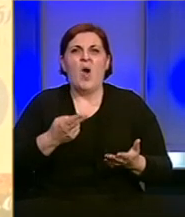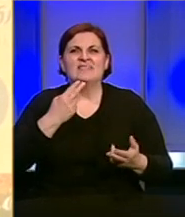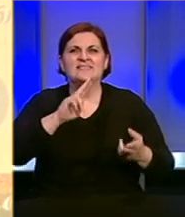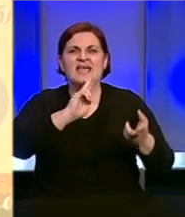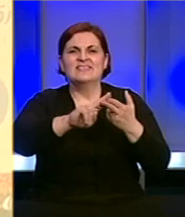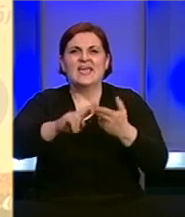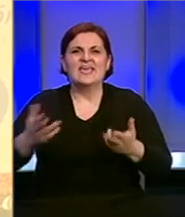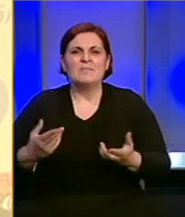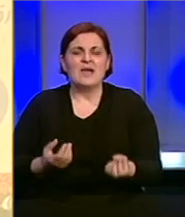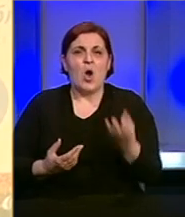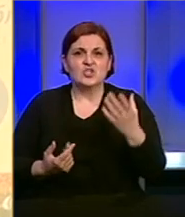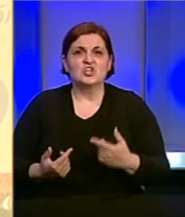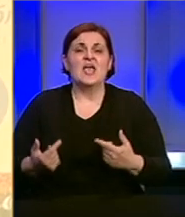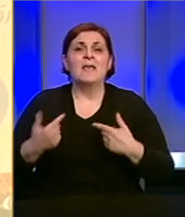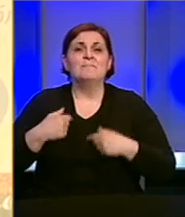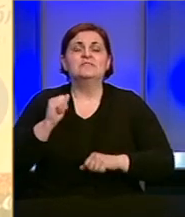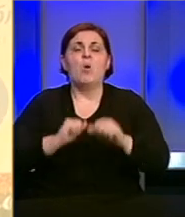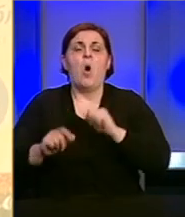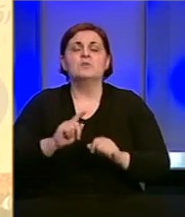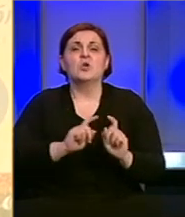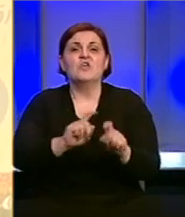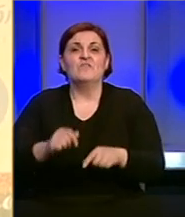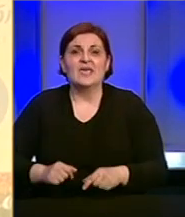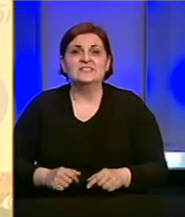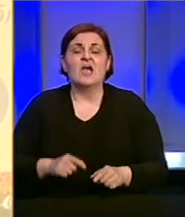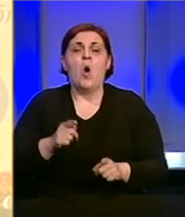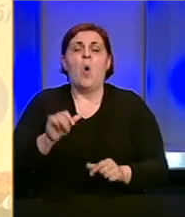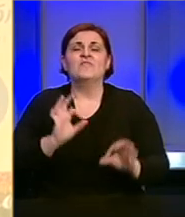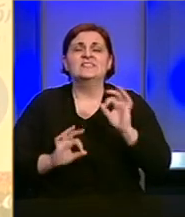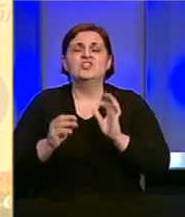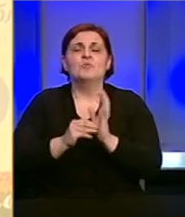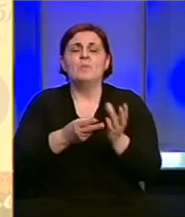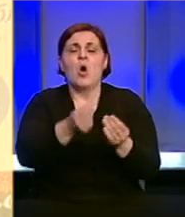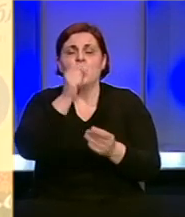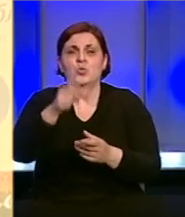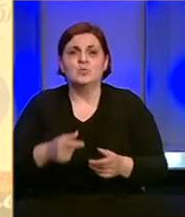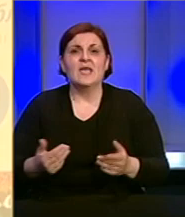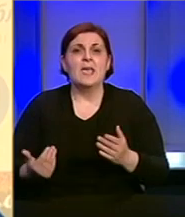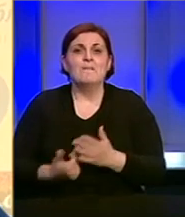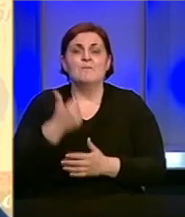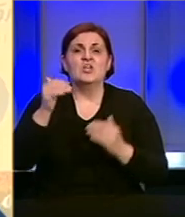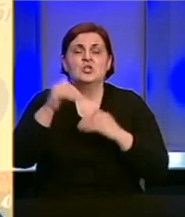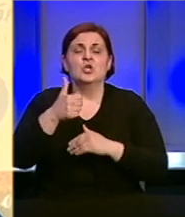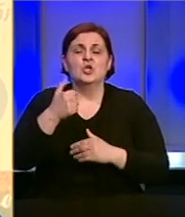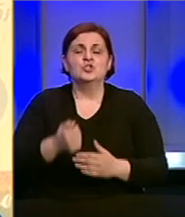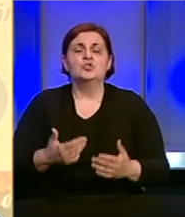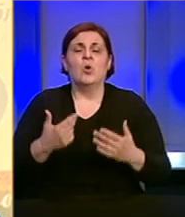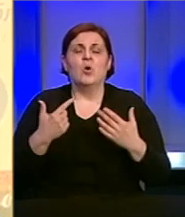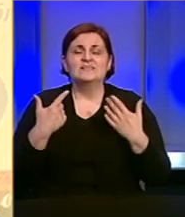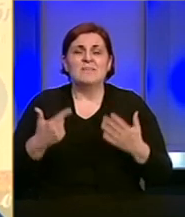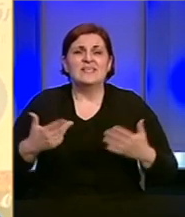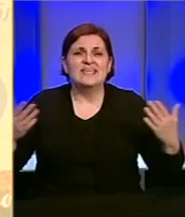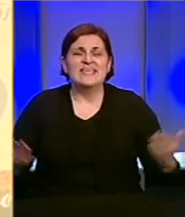infekcije. Ne, mi smo odbrani od infekcije. Ovdje se riječi još mnogo drugih ljudi. Ponavljam, za jednu noć 170 hitnih